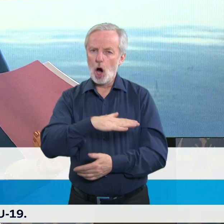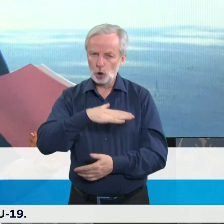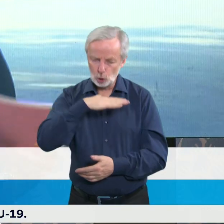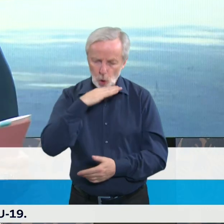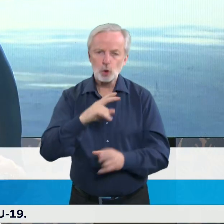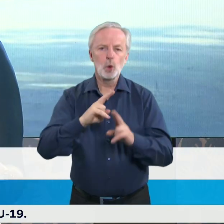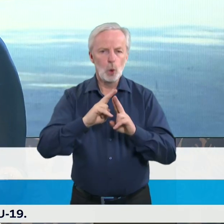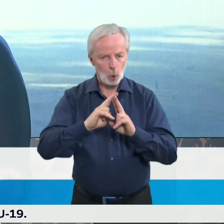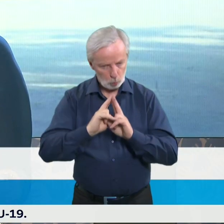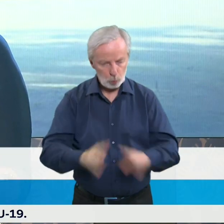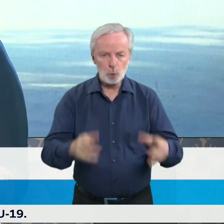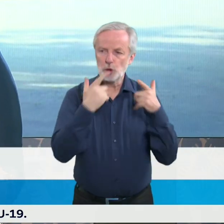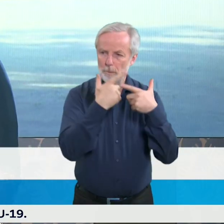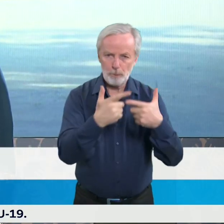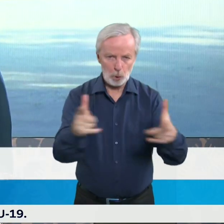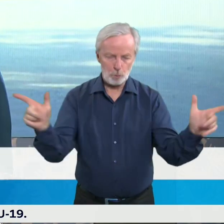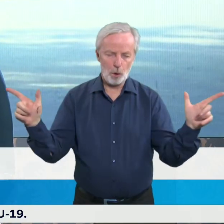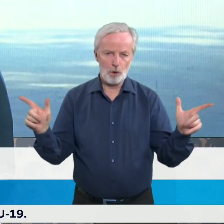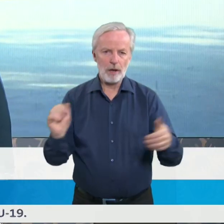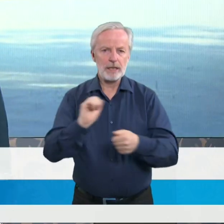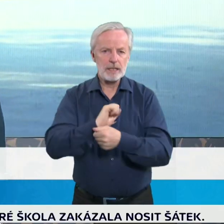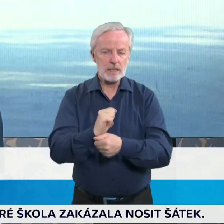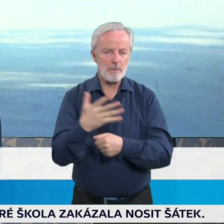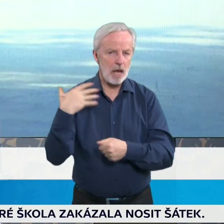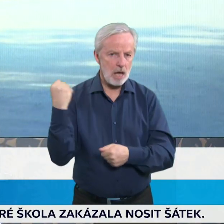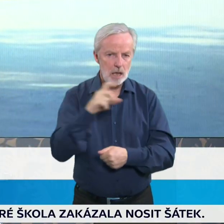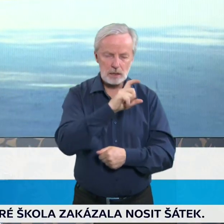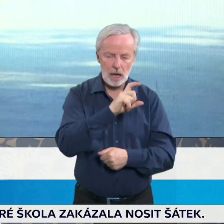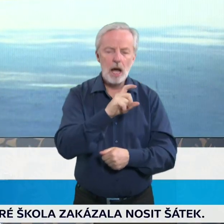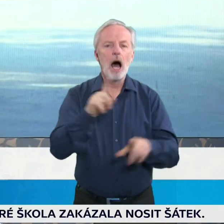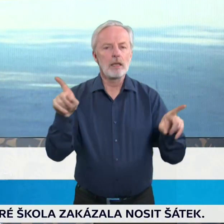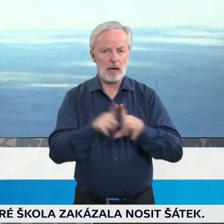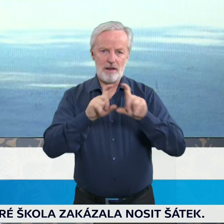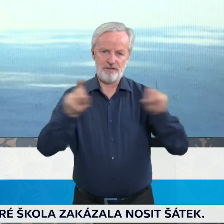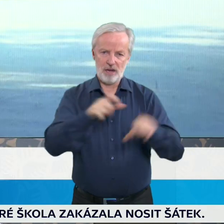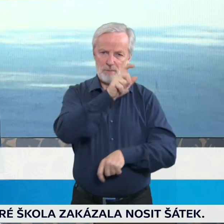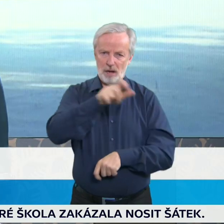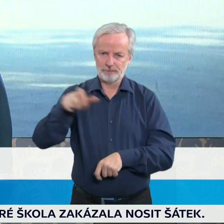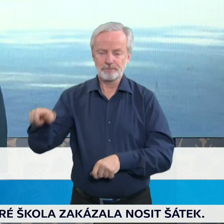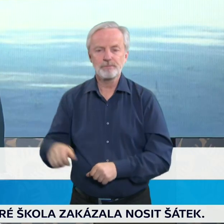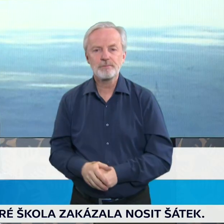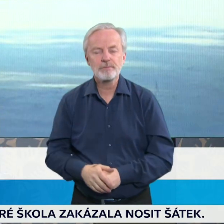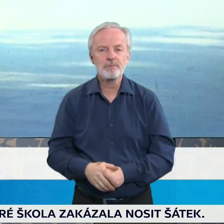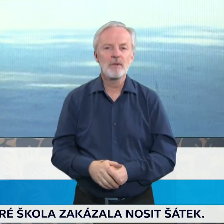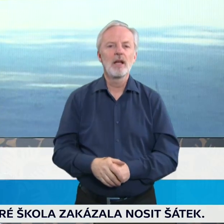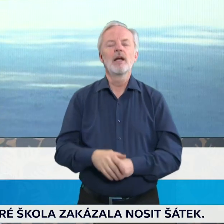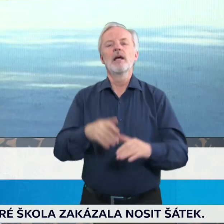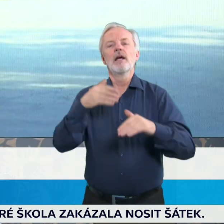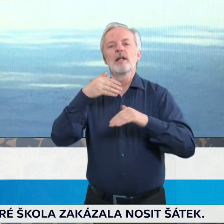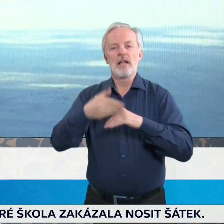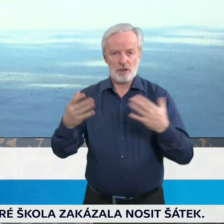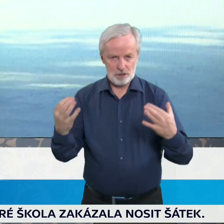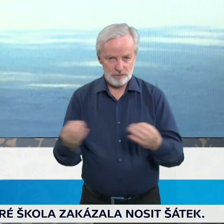program hrazeny a využity. Co se týče dalších bodů, které se týkají necovidové